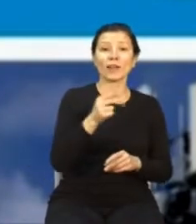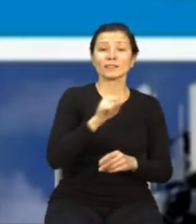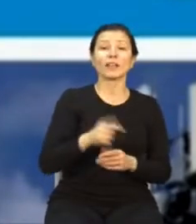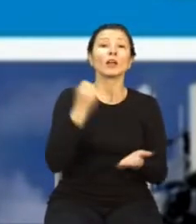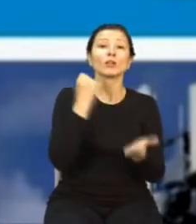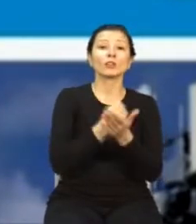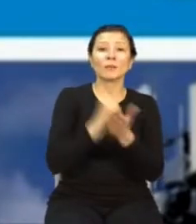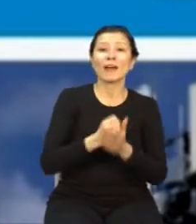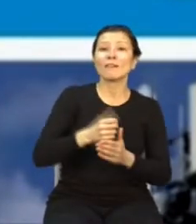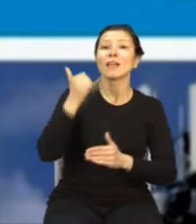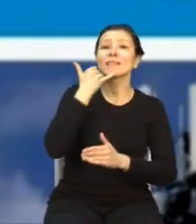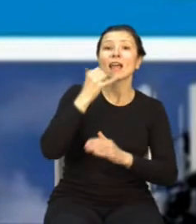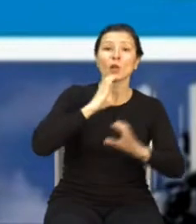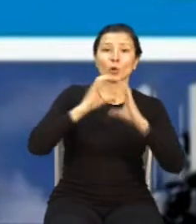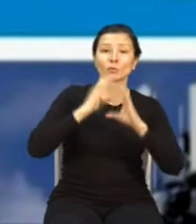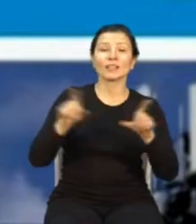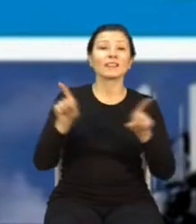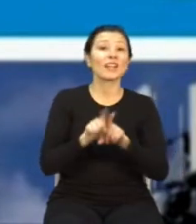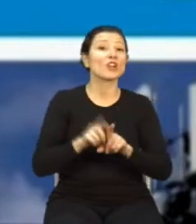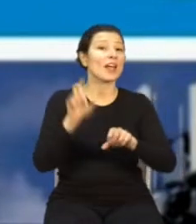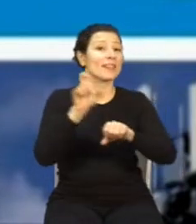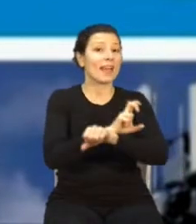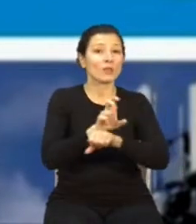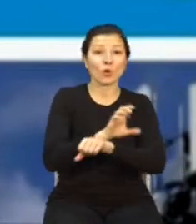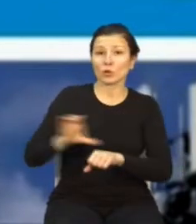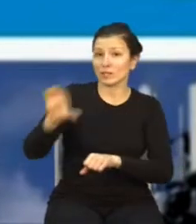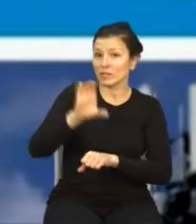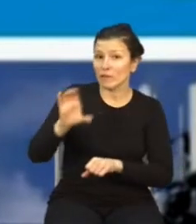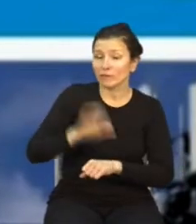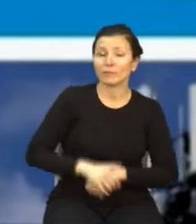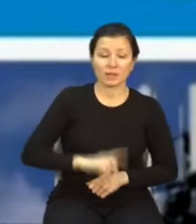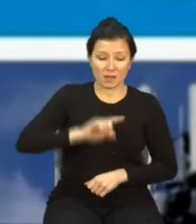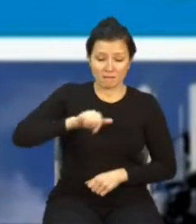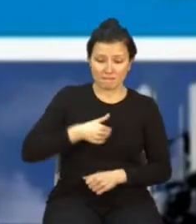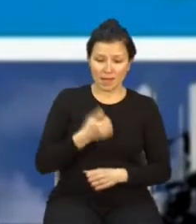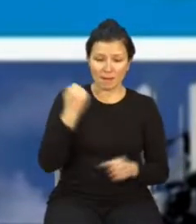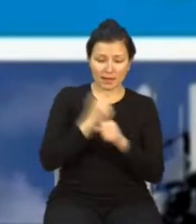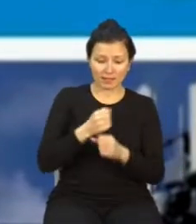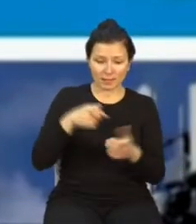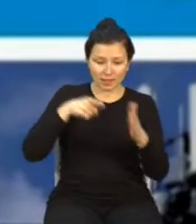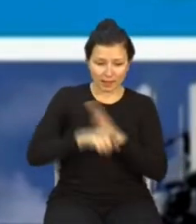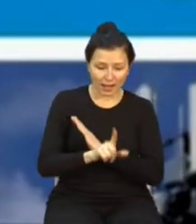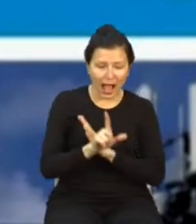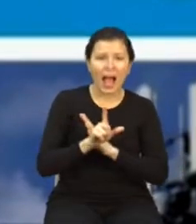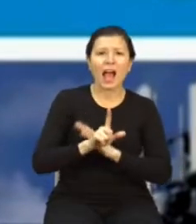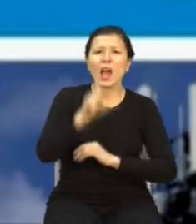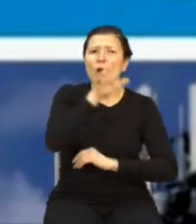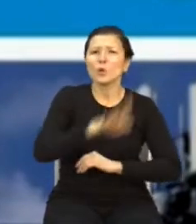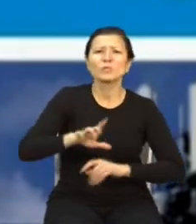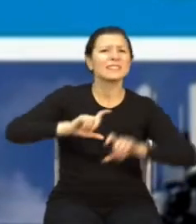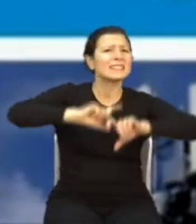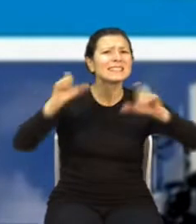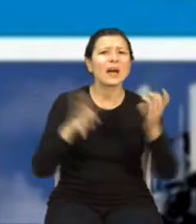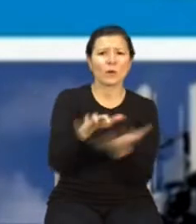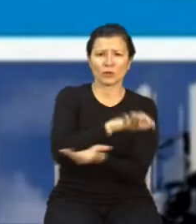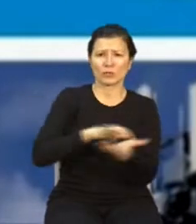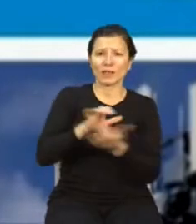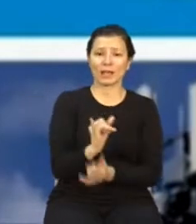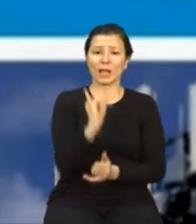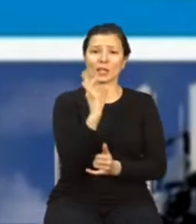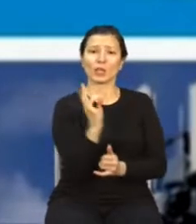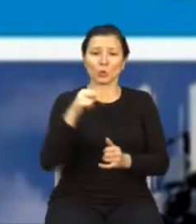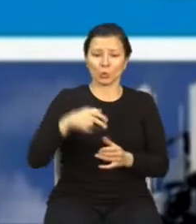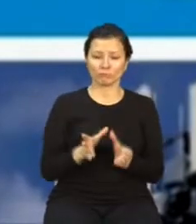technologii cyfrowych. I my pracujemy na rzecz ludności całej planety. W ITU mamy